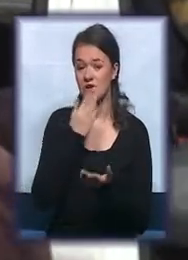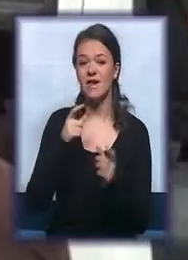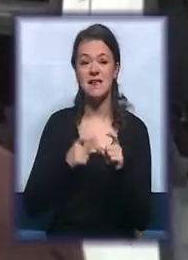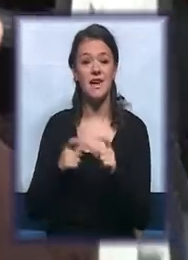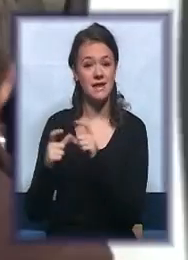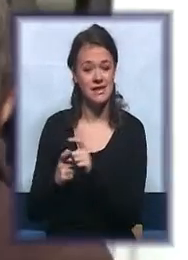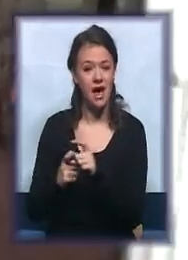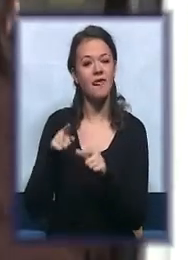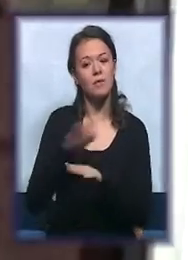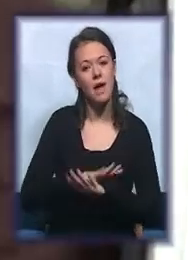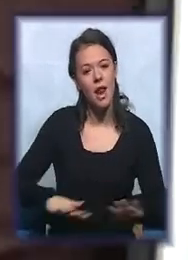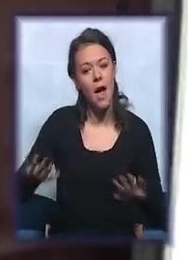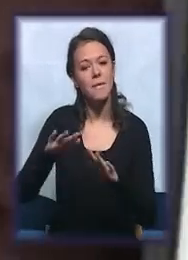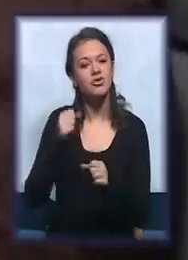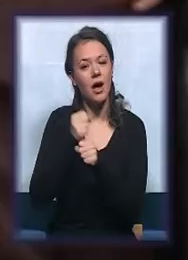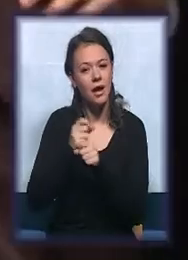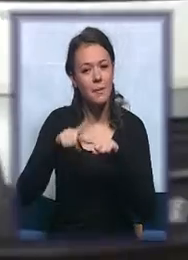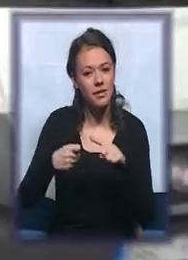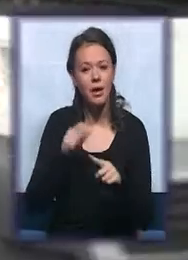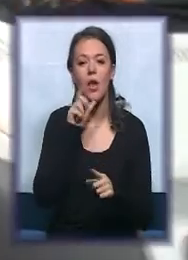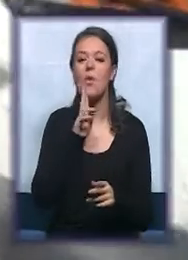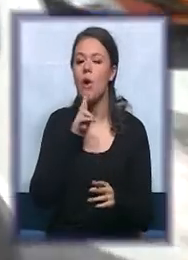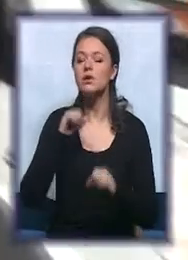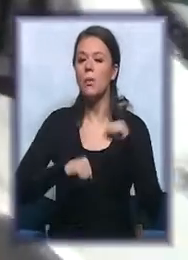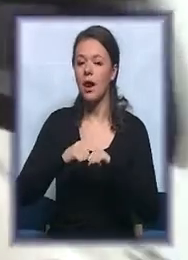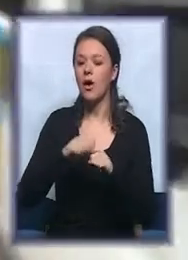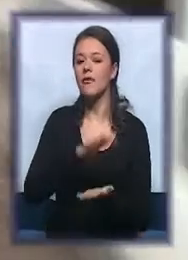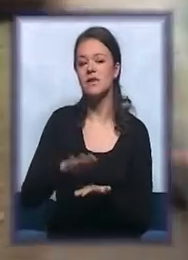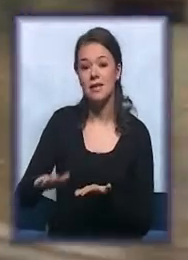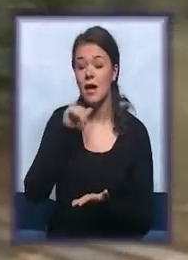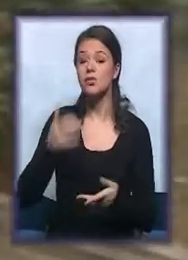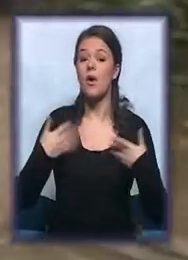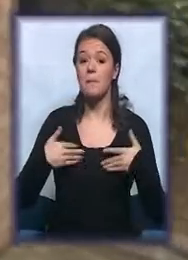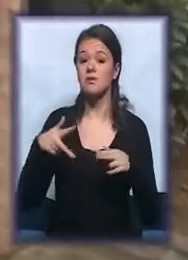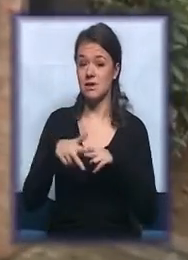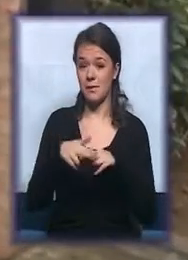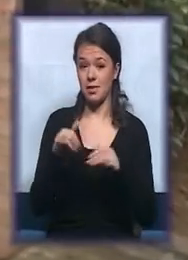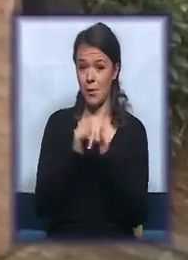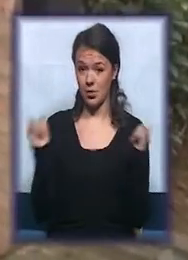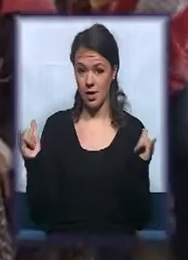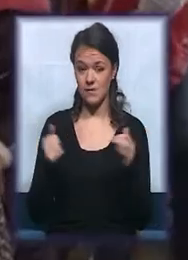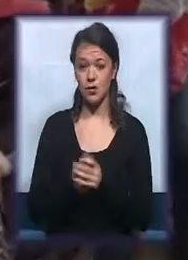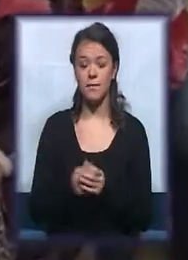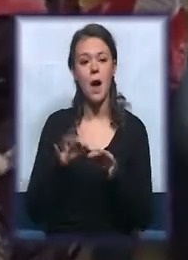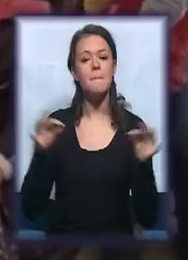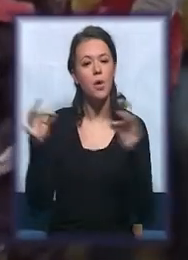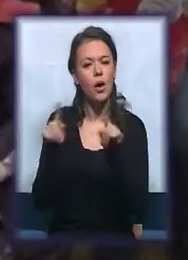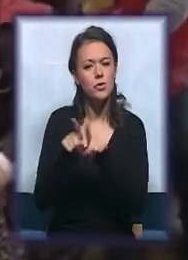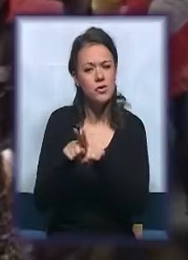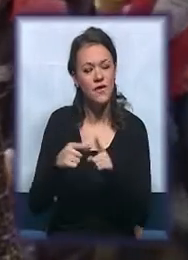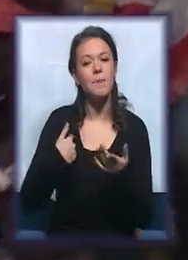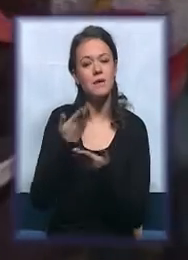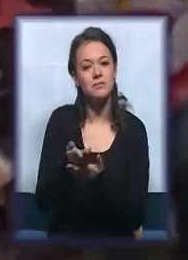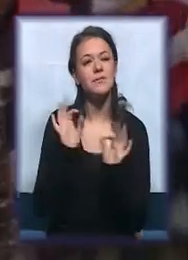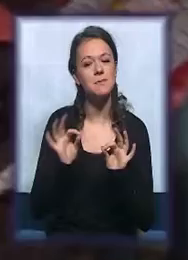namještajem, tehnikom i radnim materijalima koji su prilagođeni za rad sa decom i omladinom sa smetnjama u razvoju. Projekat istovremeno pruža i